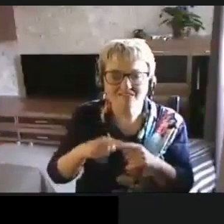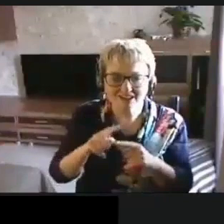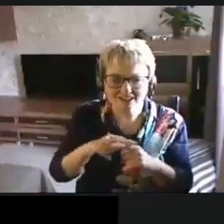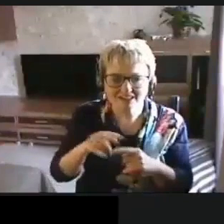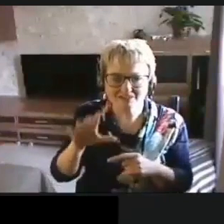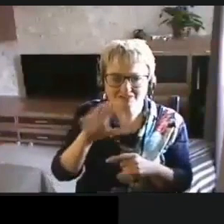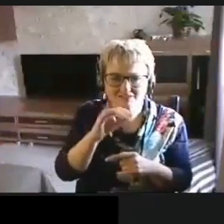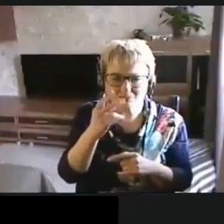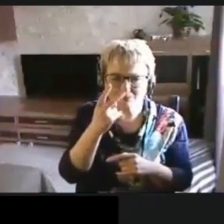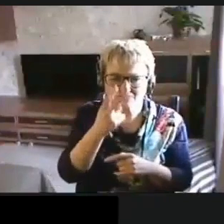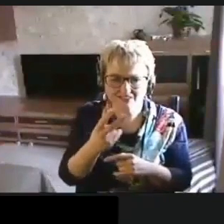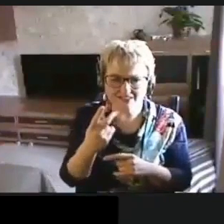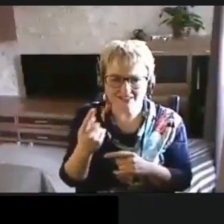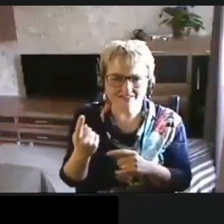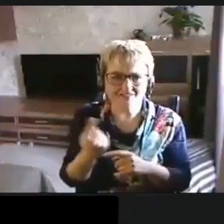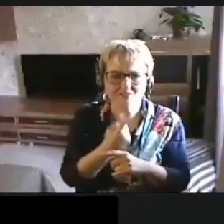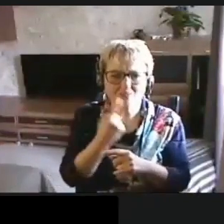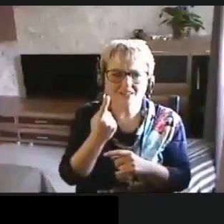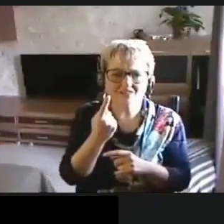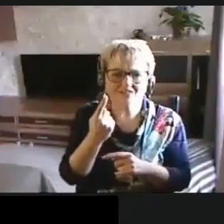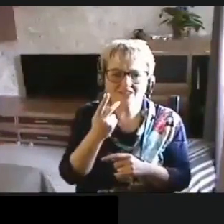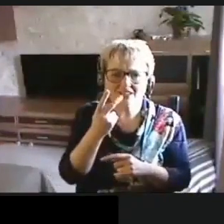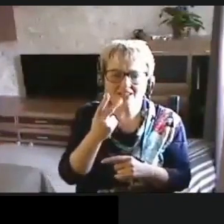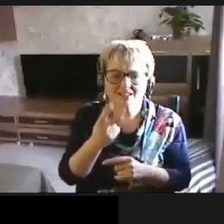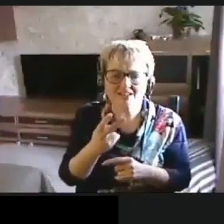видели впервые.